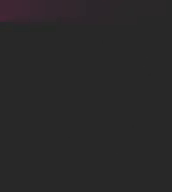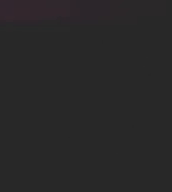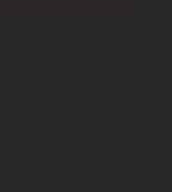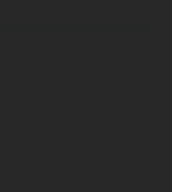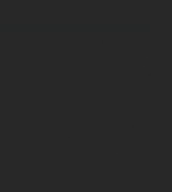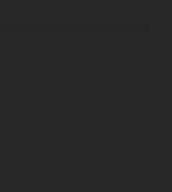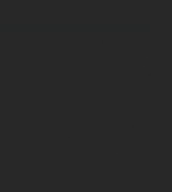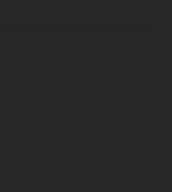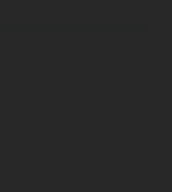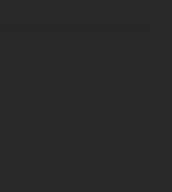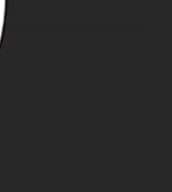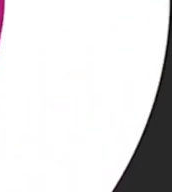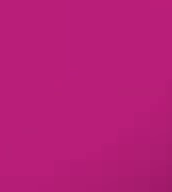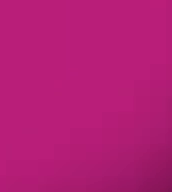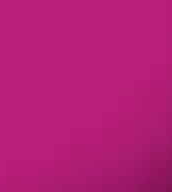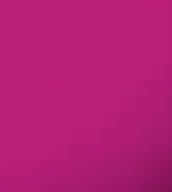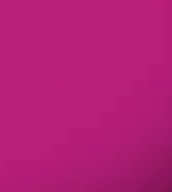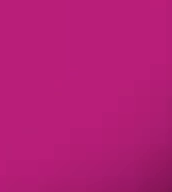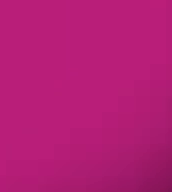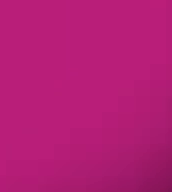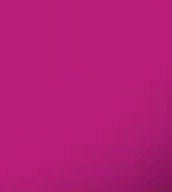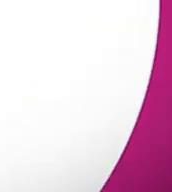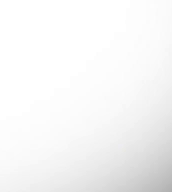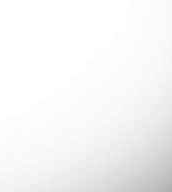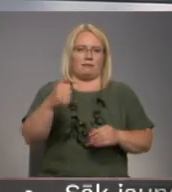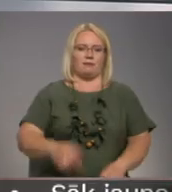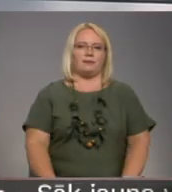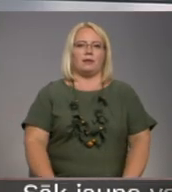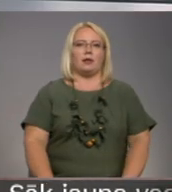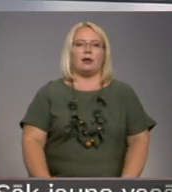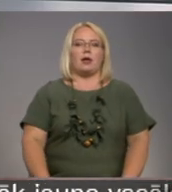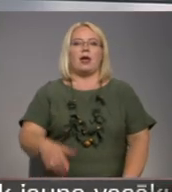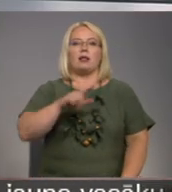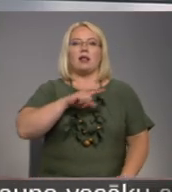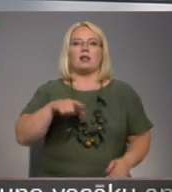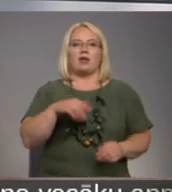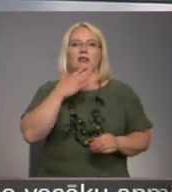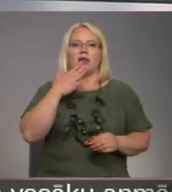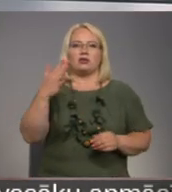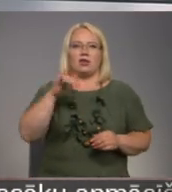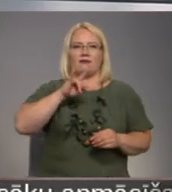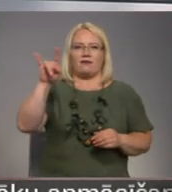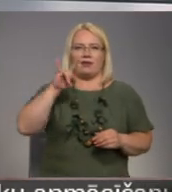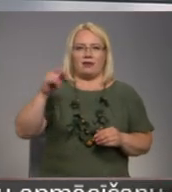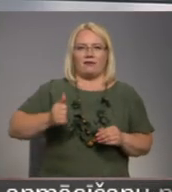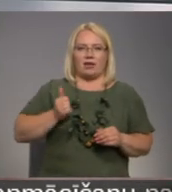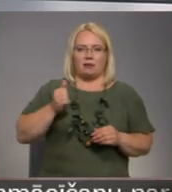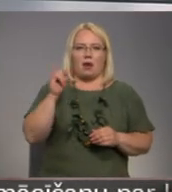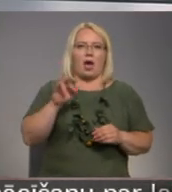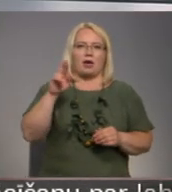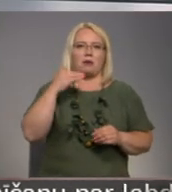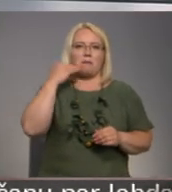Re! Viss ēters ir te! Latvijas Nacionālā aviosabiedrība Air Baltic